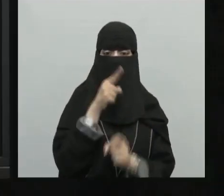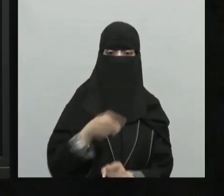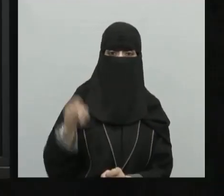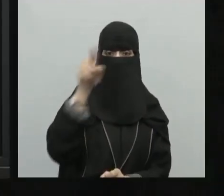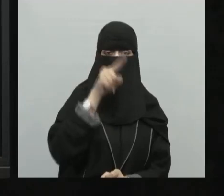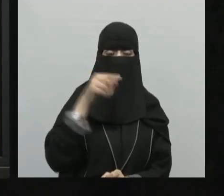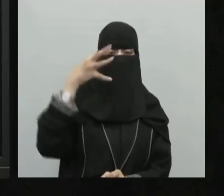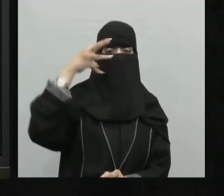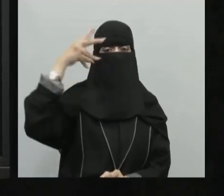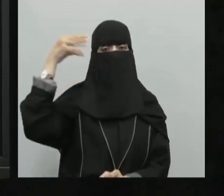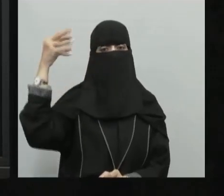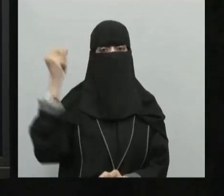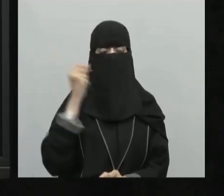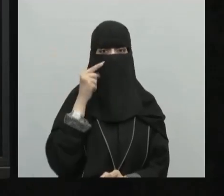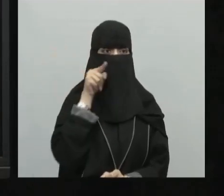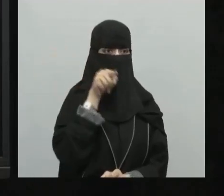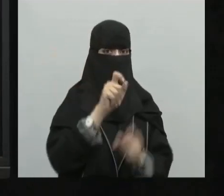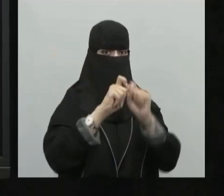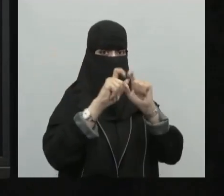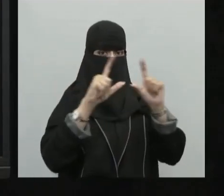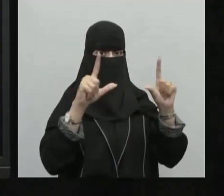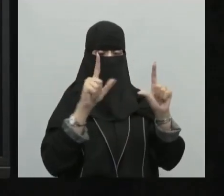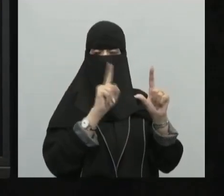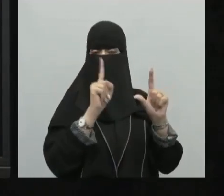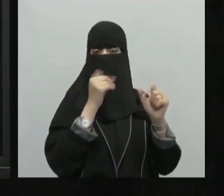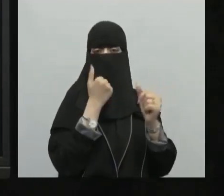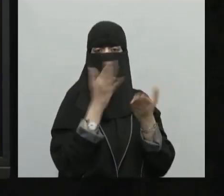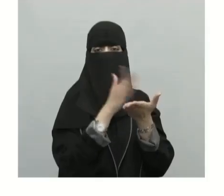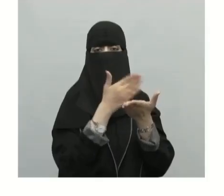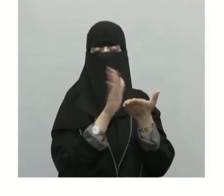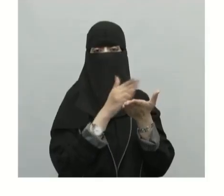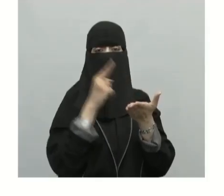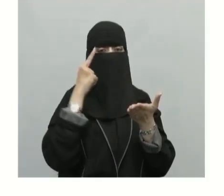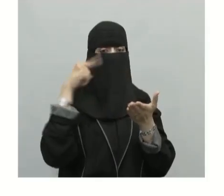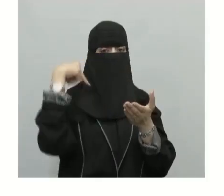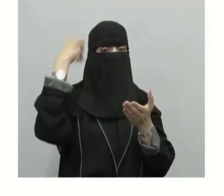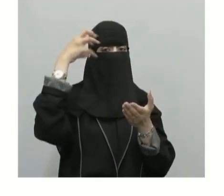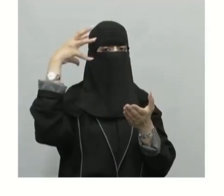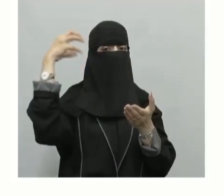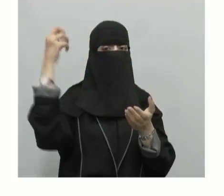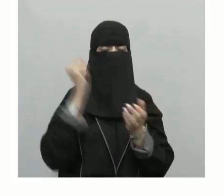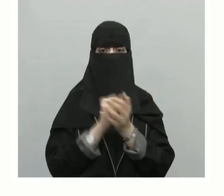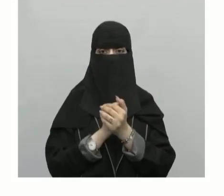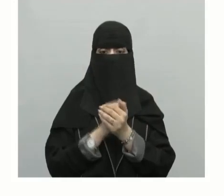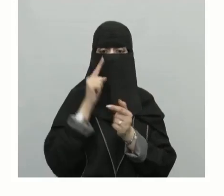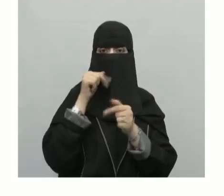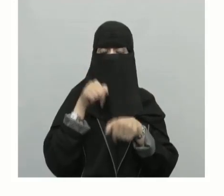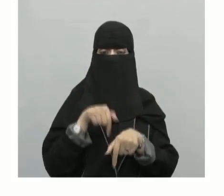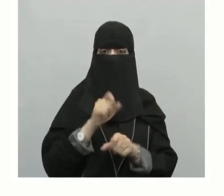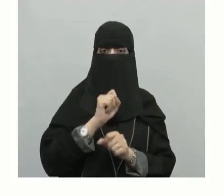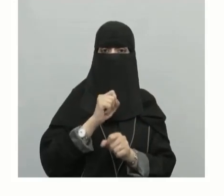كما ذكرت لكم في الدرس السابق ما معنى وهمية؟ أحسنتم أي أن لها أي أن ليس لها